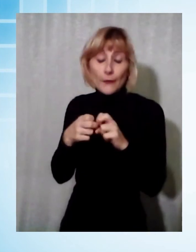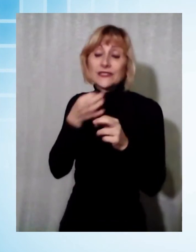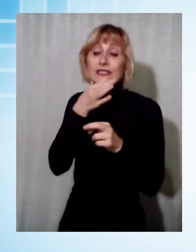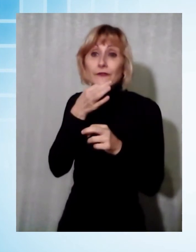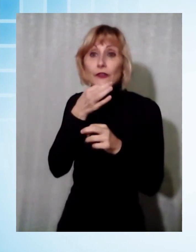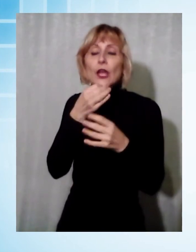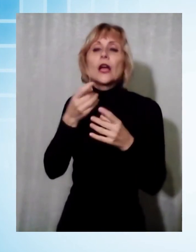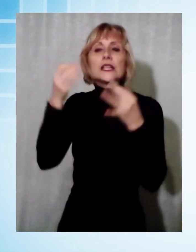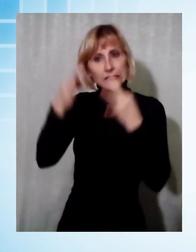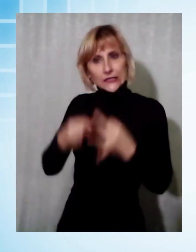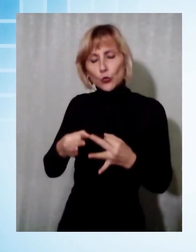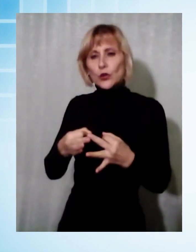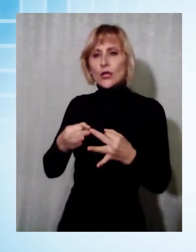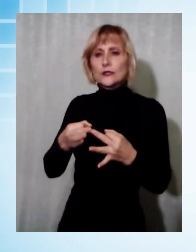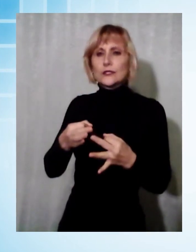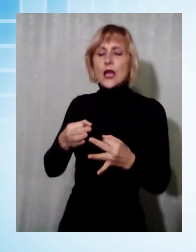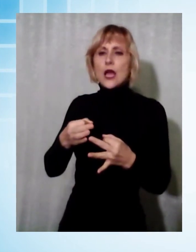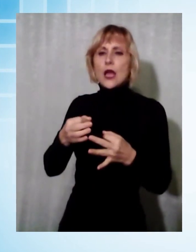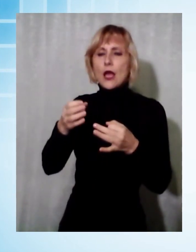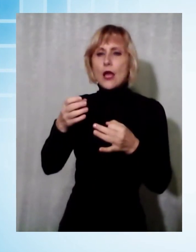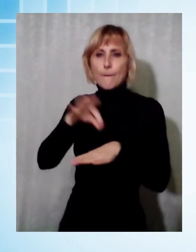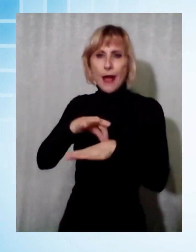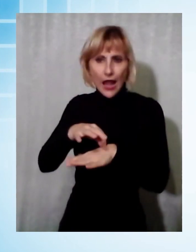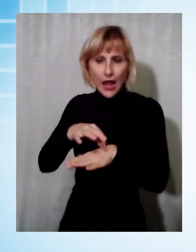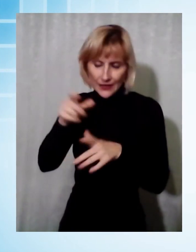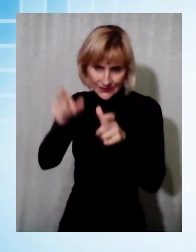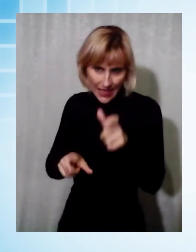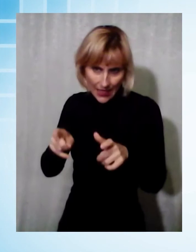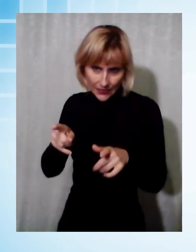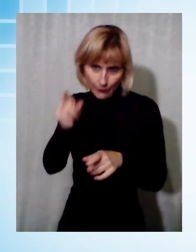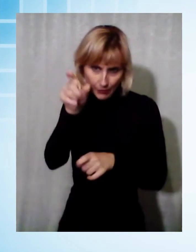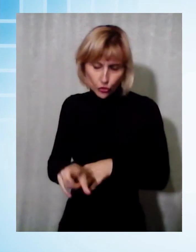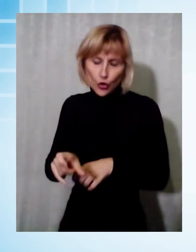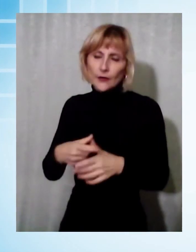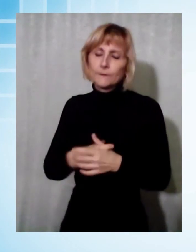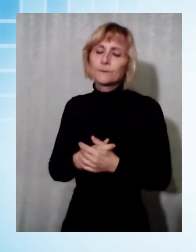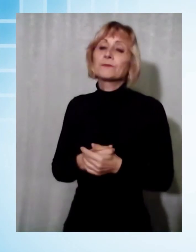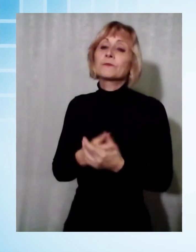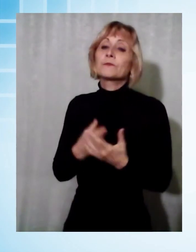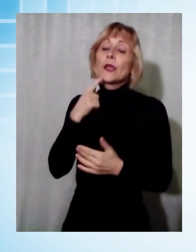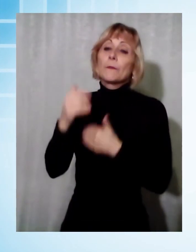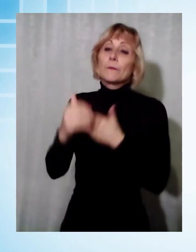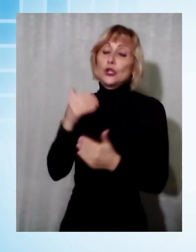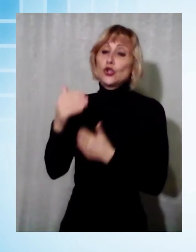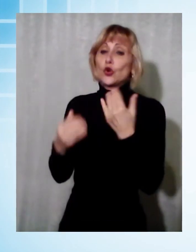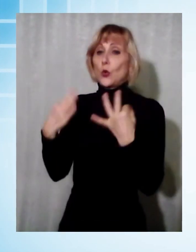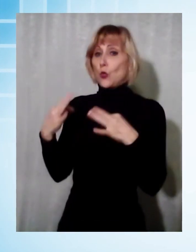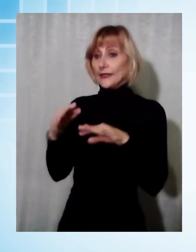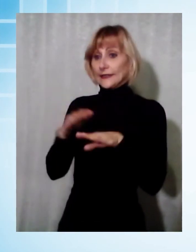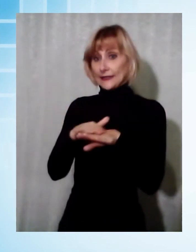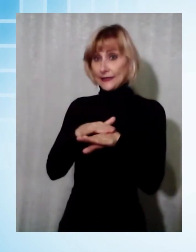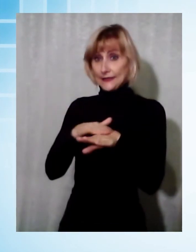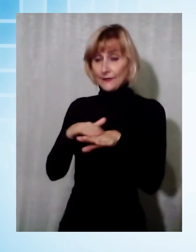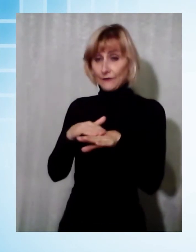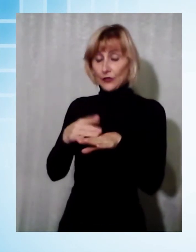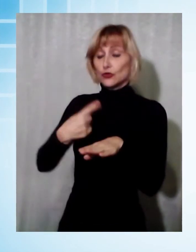Un investimento importante, vi posso assicurare perché è veramente importante e che migliora fortemente la qualità del servizio che noi possiamo